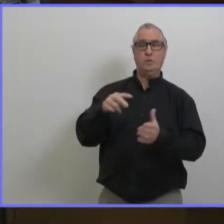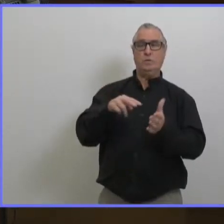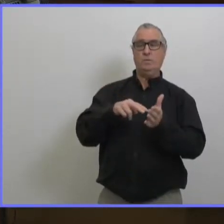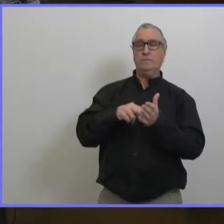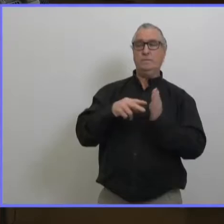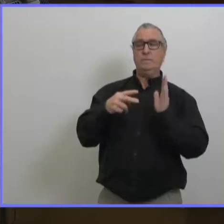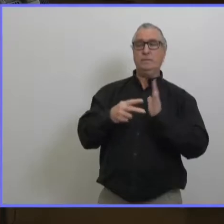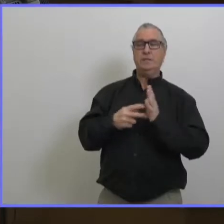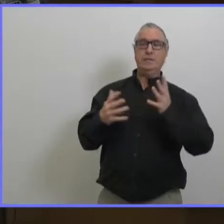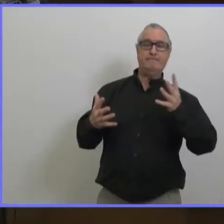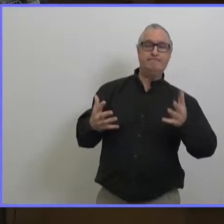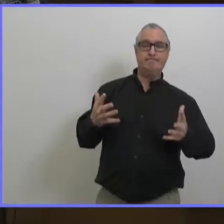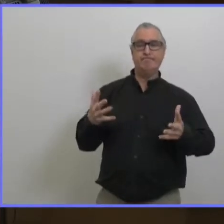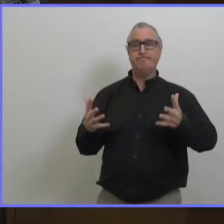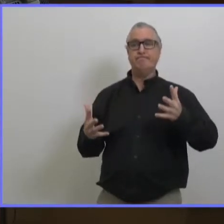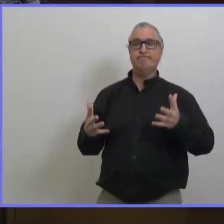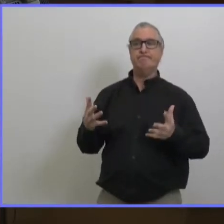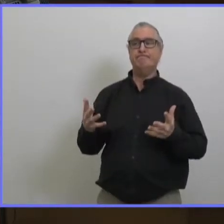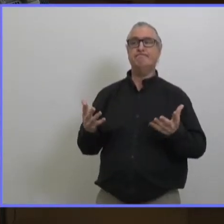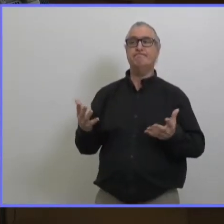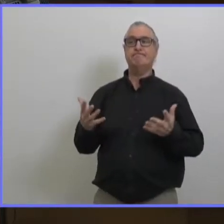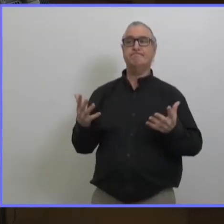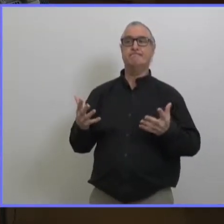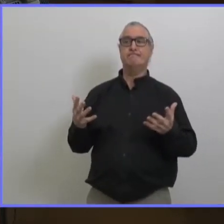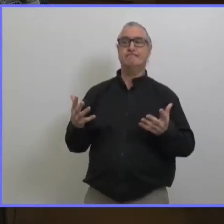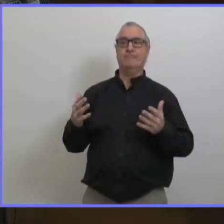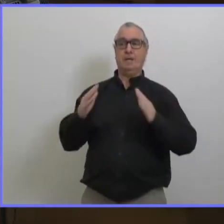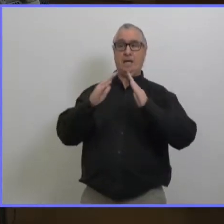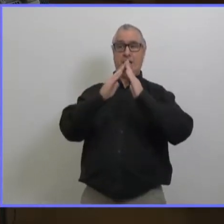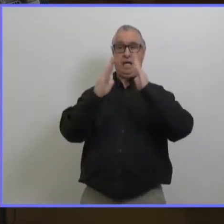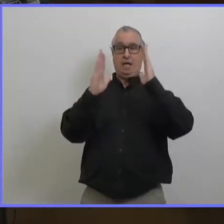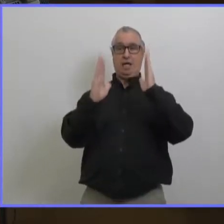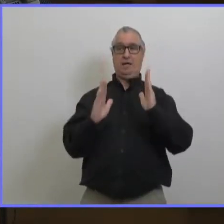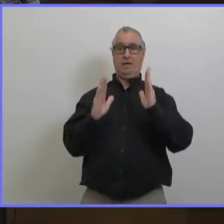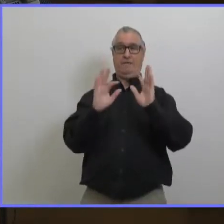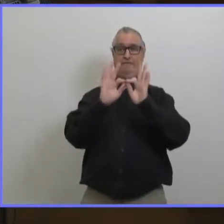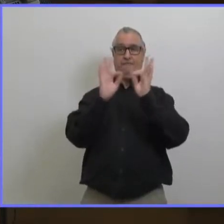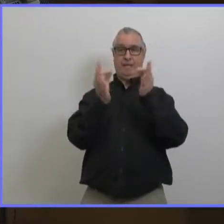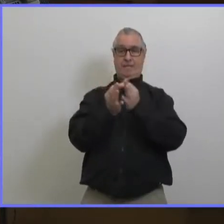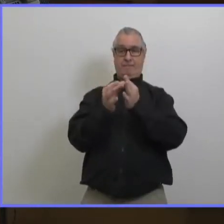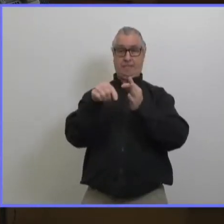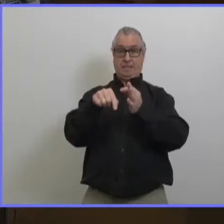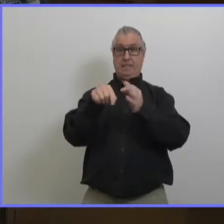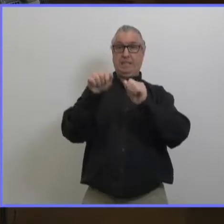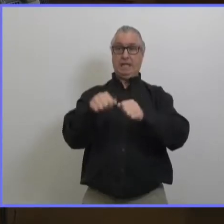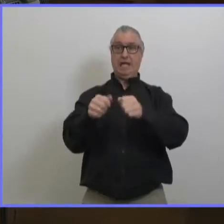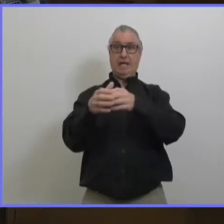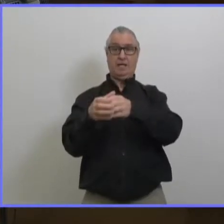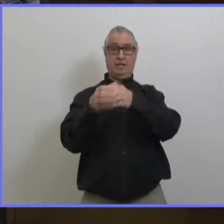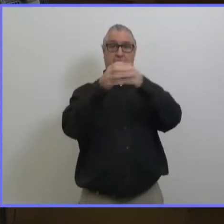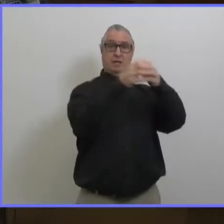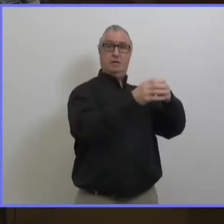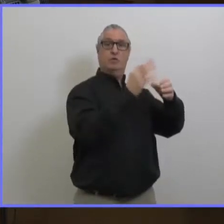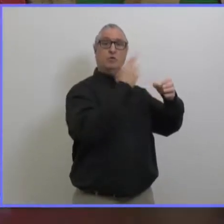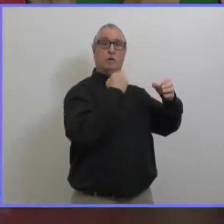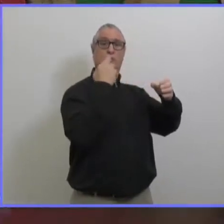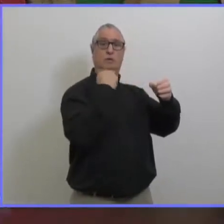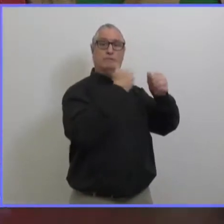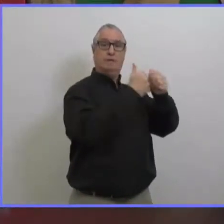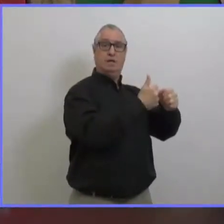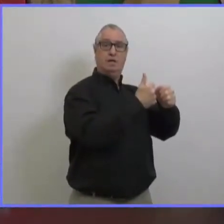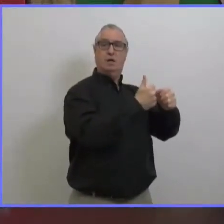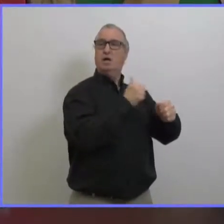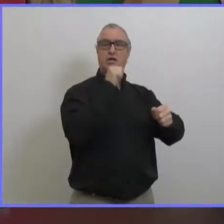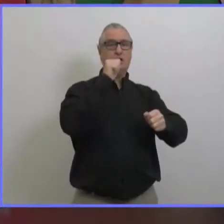alors ça veut dire quoi être raisonnable quand on parle de faire respecter la règle qui dit que seulement les membres d'une même famille peut s